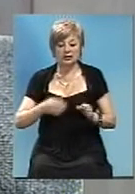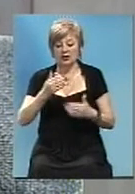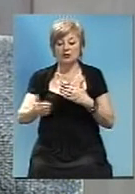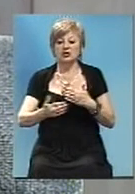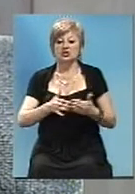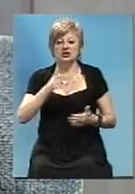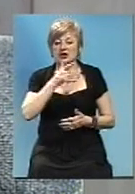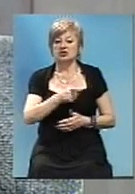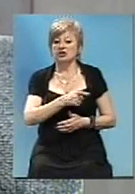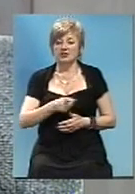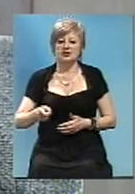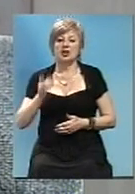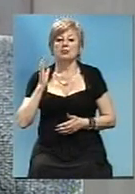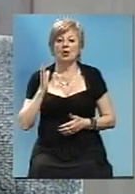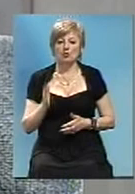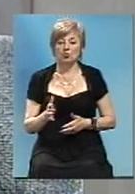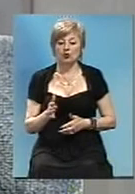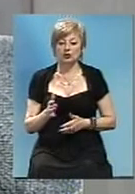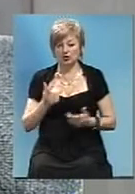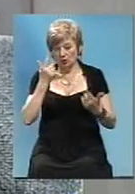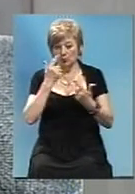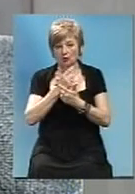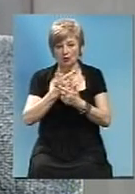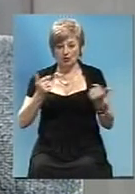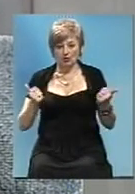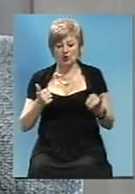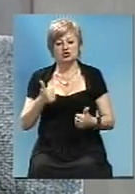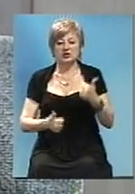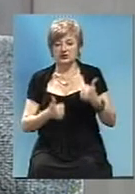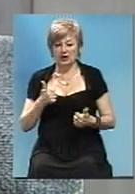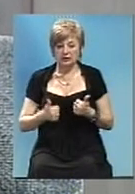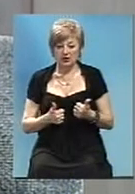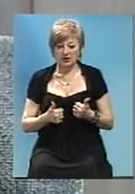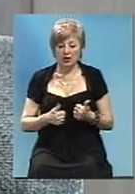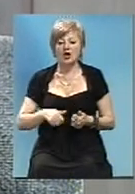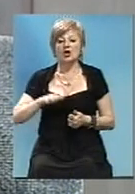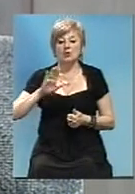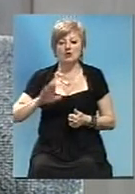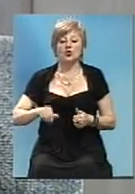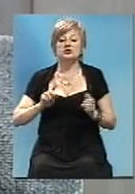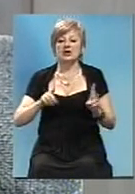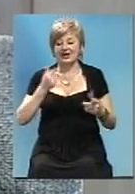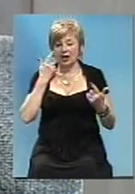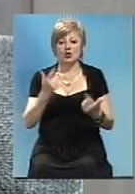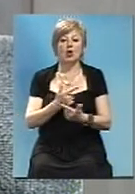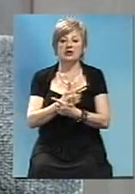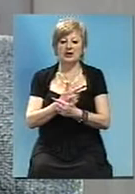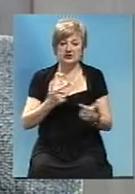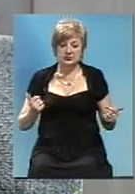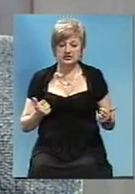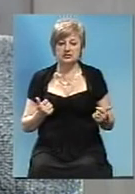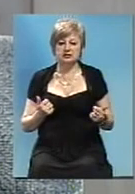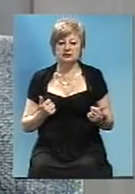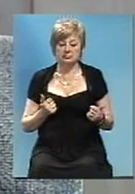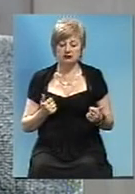будем оглашати тендера. І після того, як ми огласим, виявимо